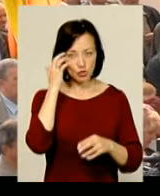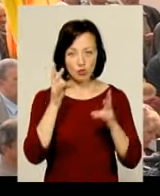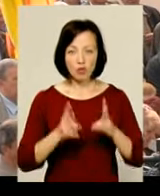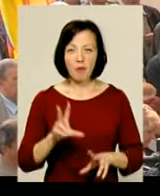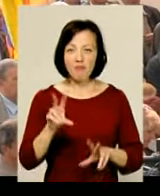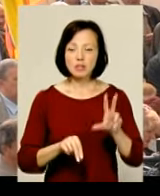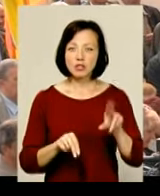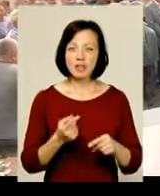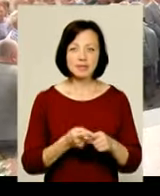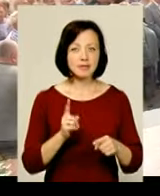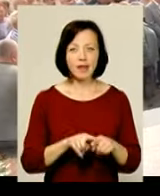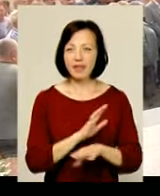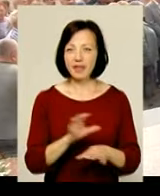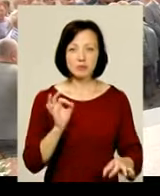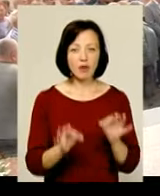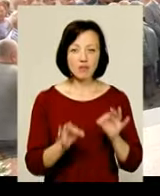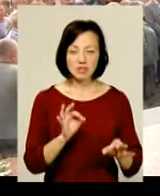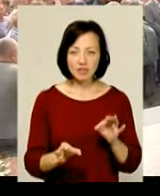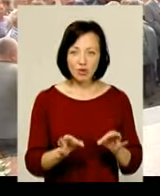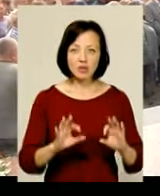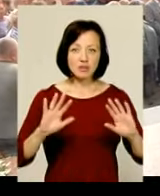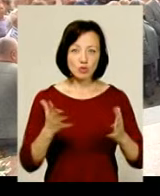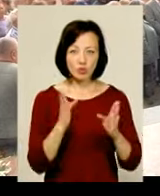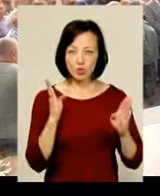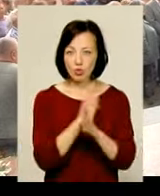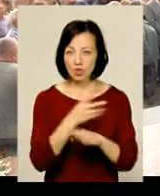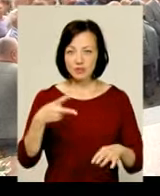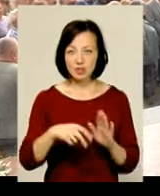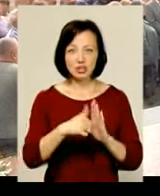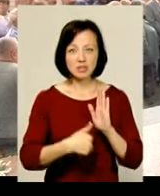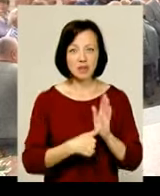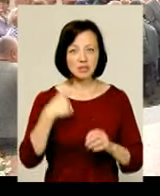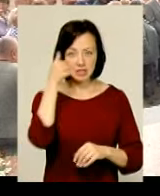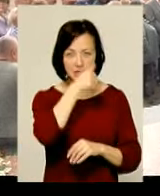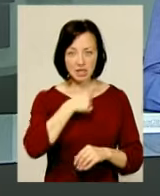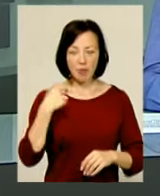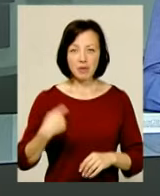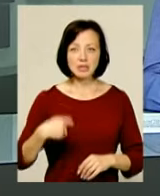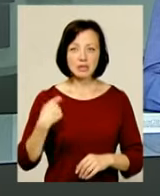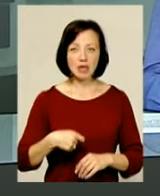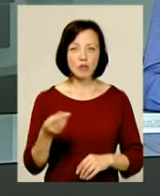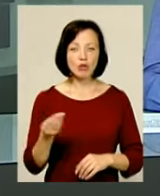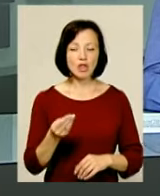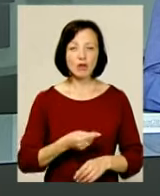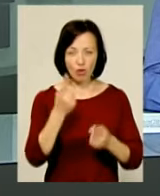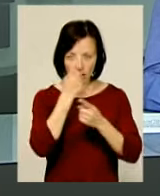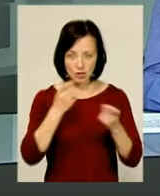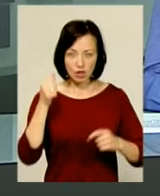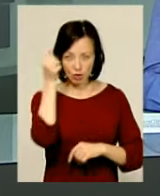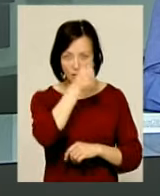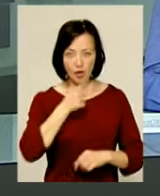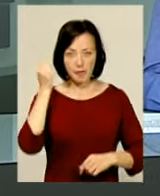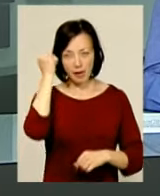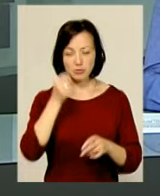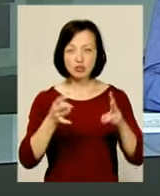вважають, що це несправедливо. За іронією долі, 2016 рік президент Порошенко голосив роком пам'яті